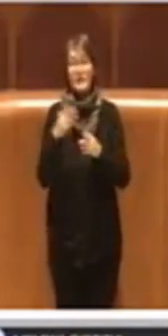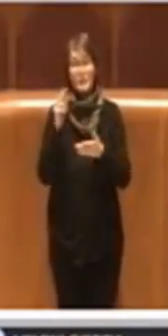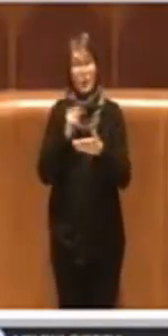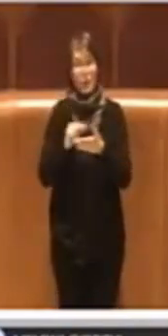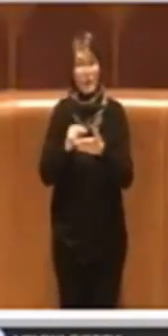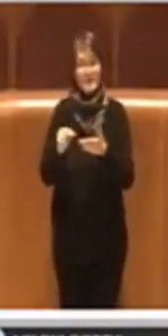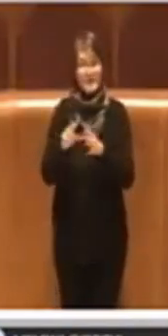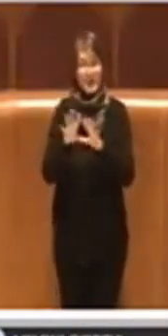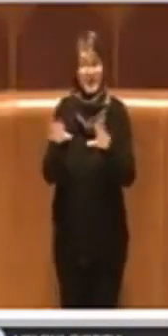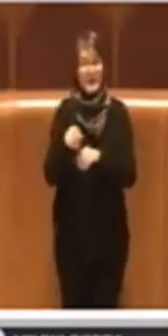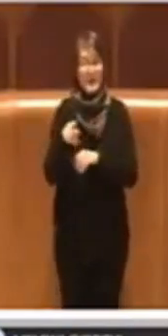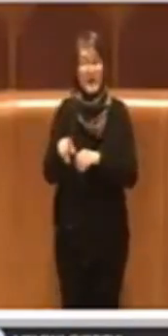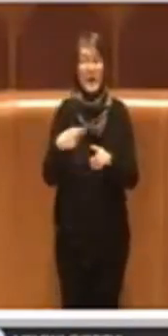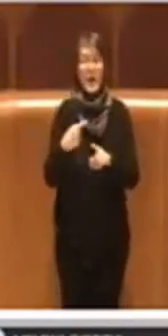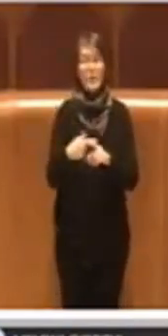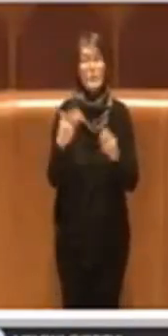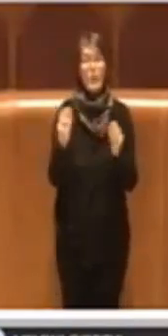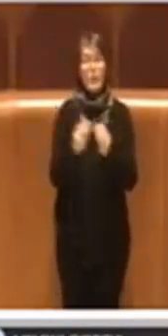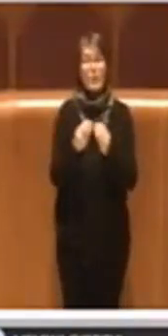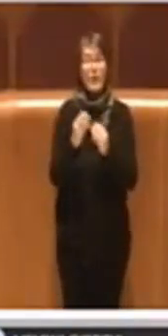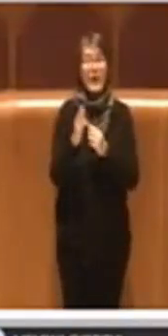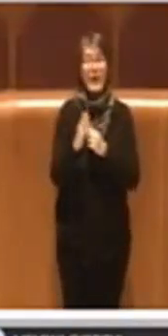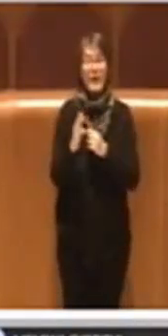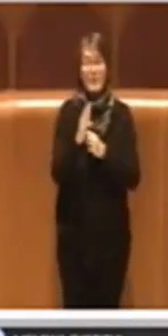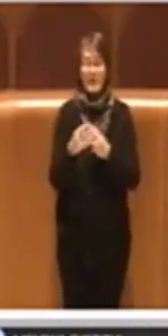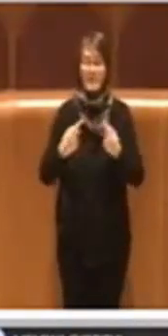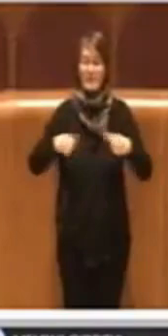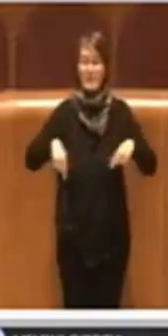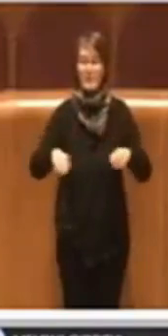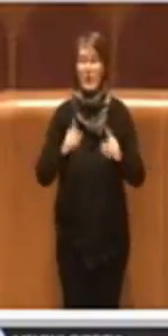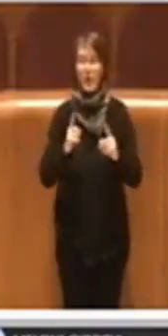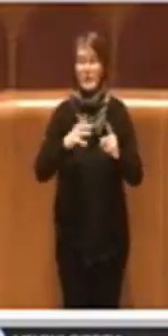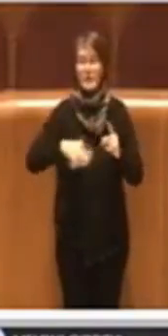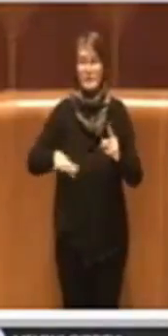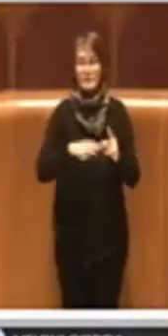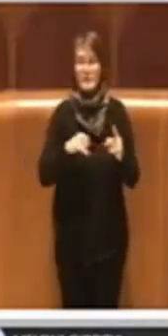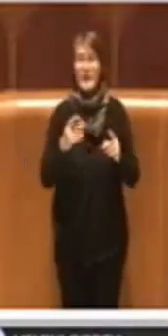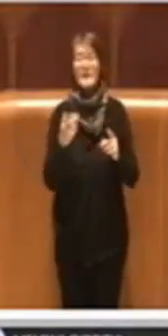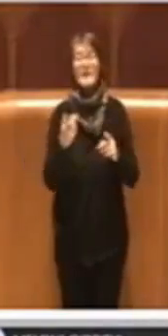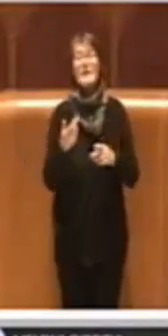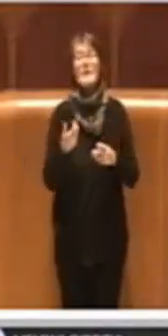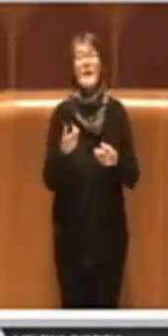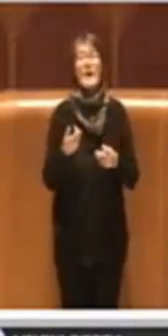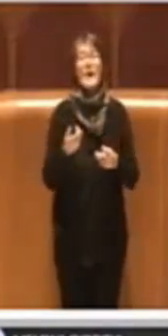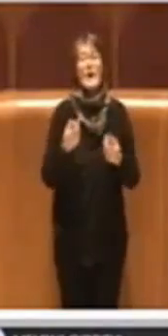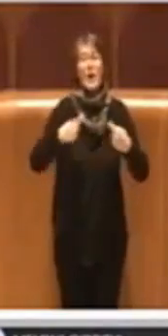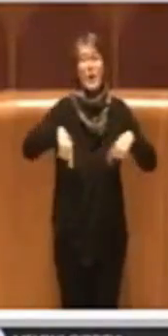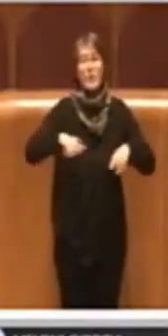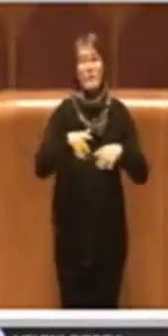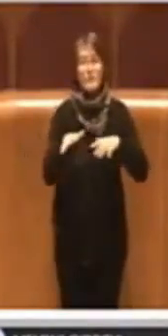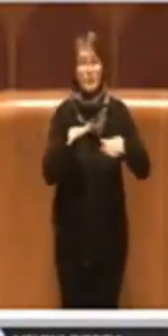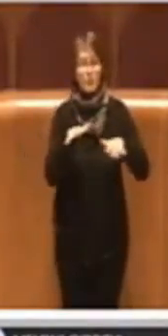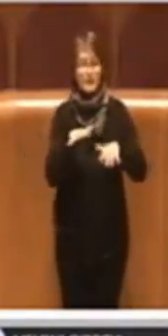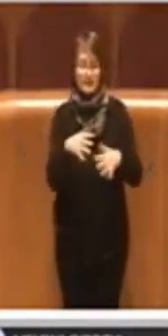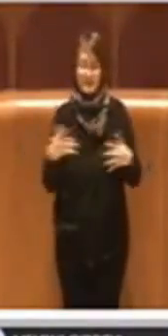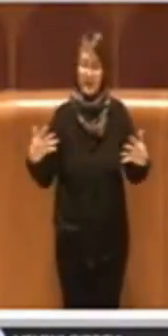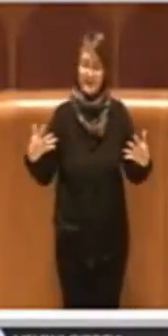Bernabèi, alla mia Commissione Ambienti, alla Commissione Mobilità che insieme hanno portato davanti questo